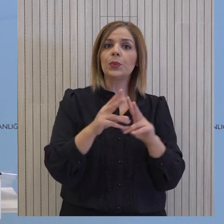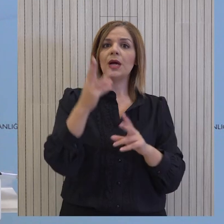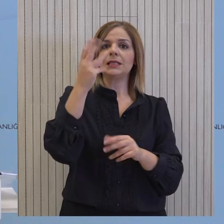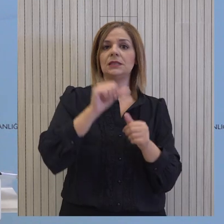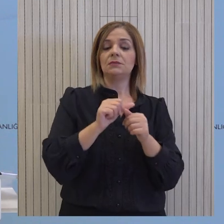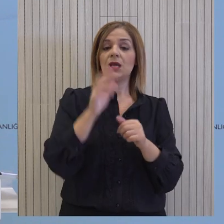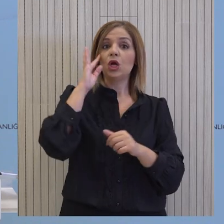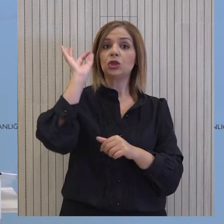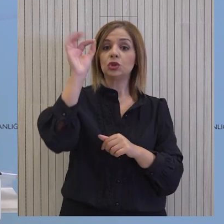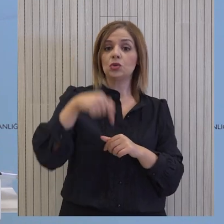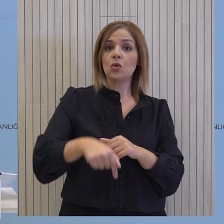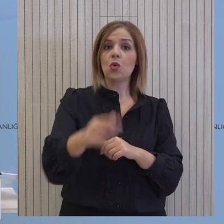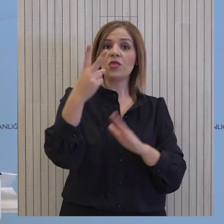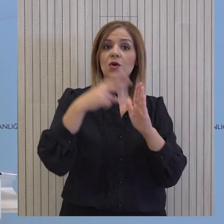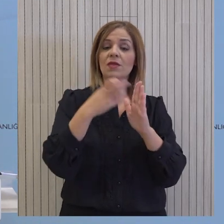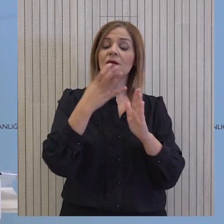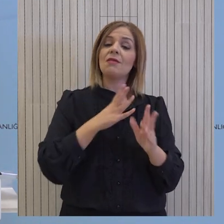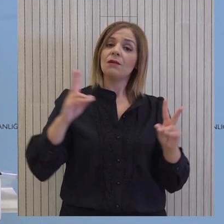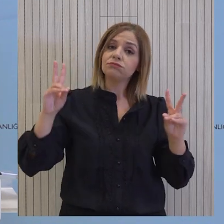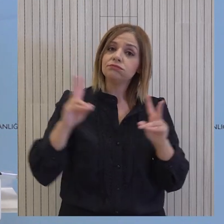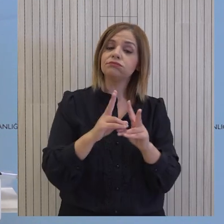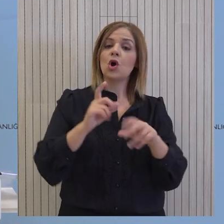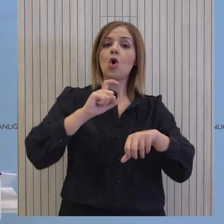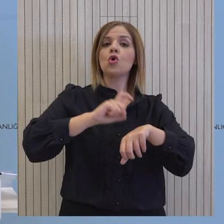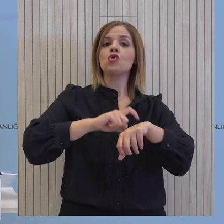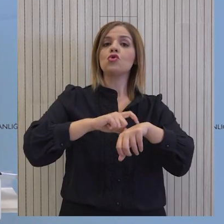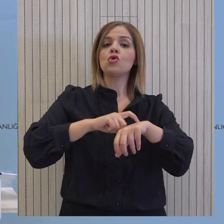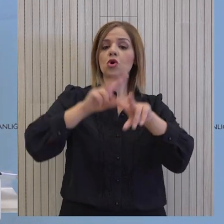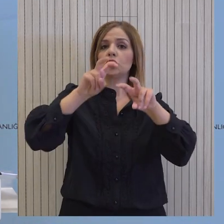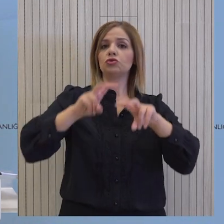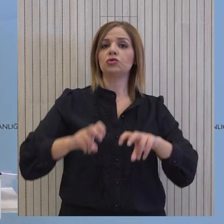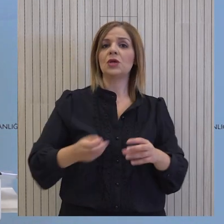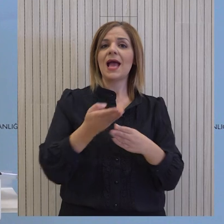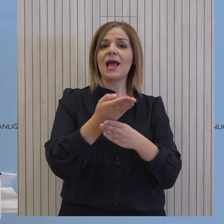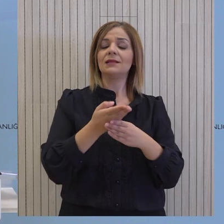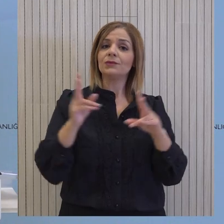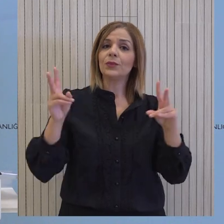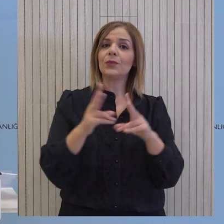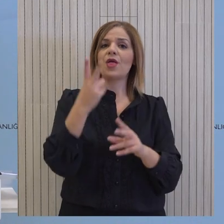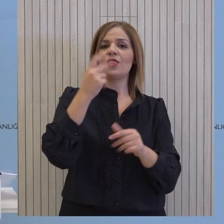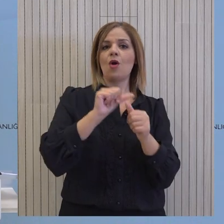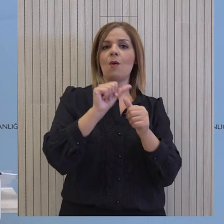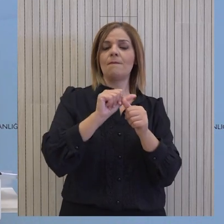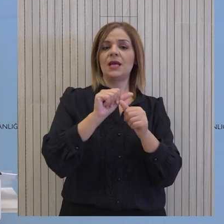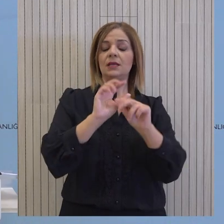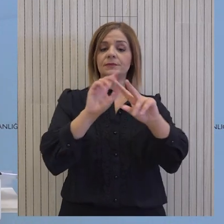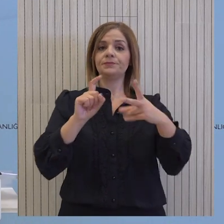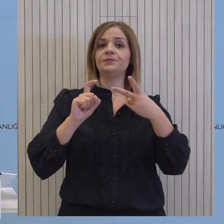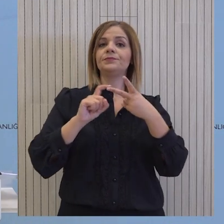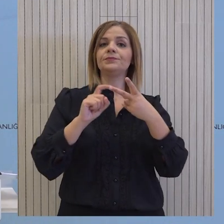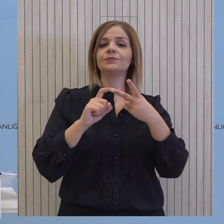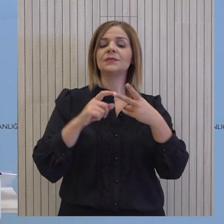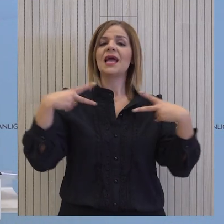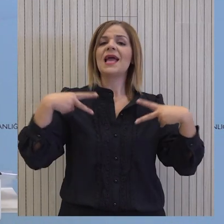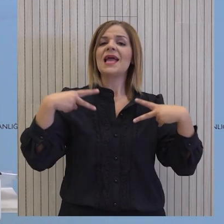2024 η περαιτέρω μειωση του μέσου χρόνου εξετάσεις των ετήσεων σε 60 μέρες. Σε ό,τι αφορά τον δεύτερο άξονα, το